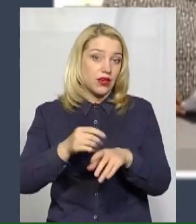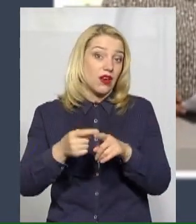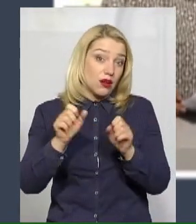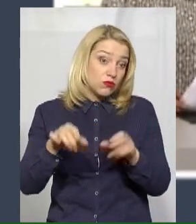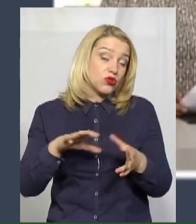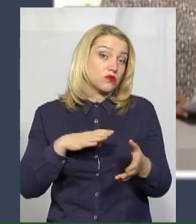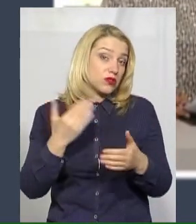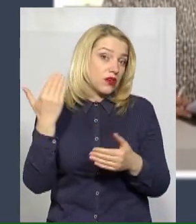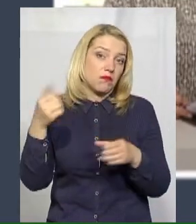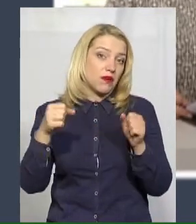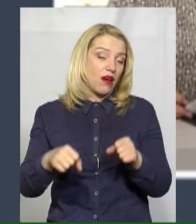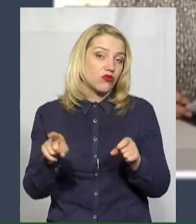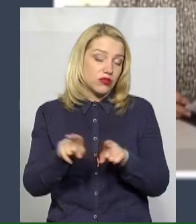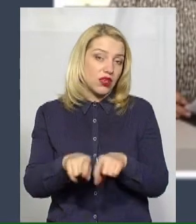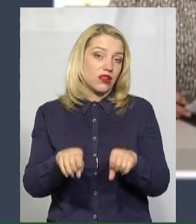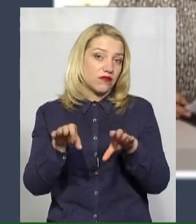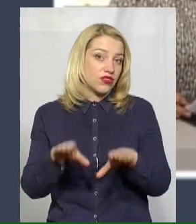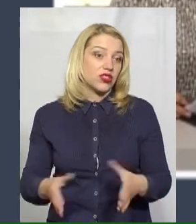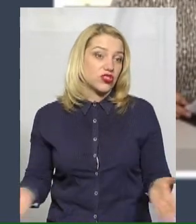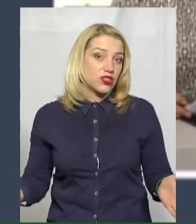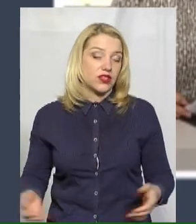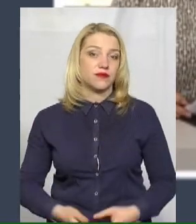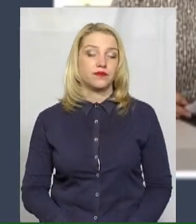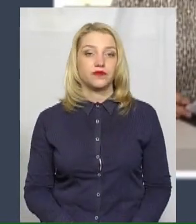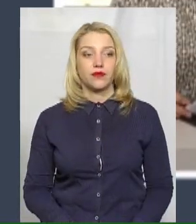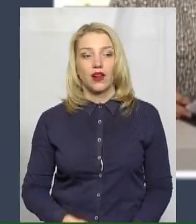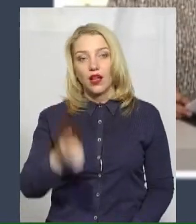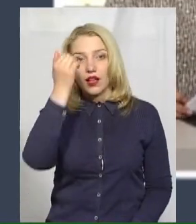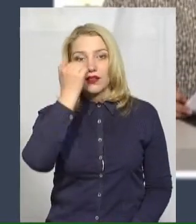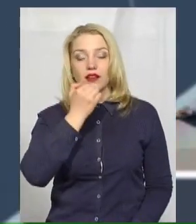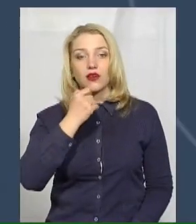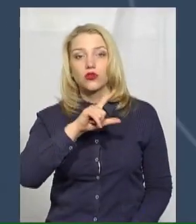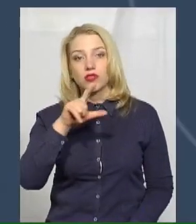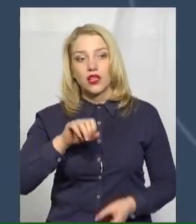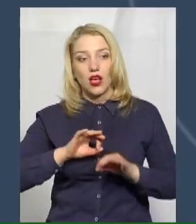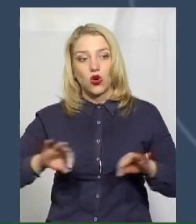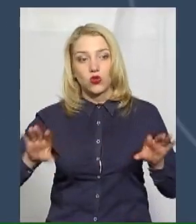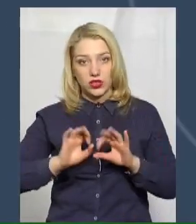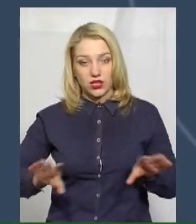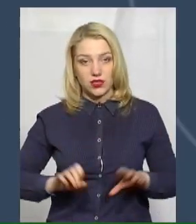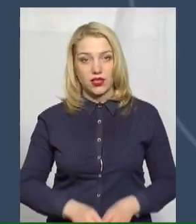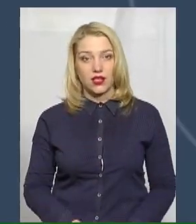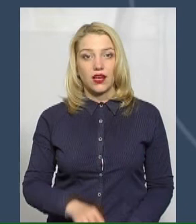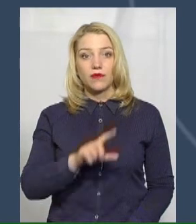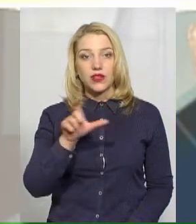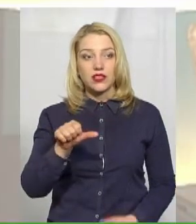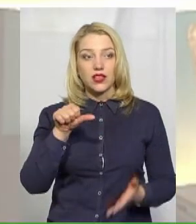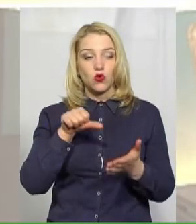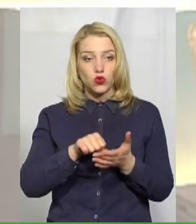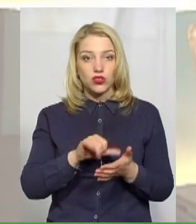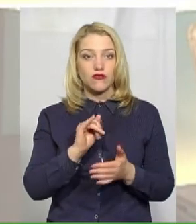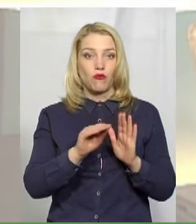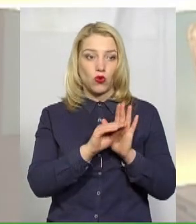би рішили. Дякую вам за роз'яснення і за участь у програмі.